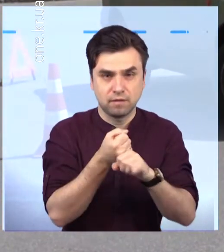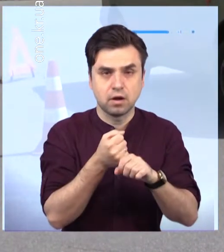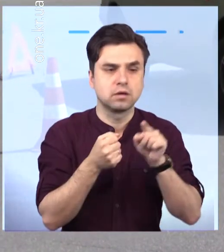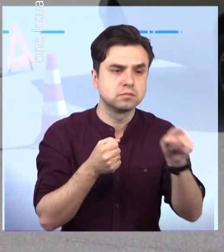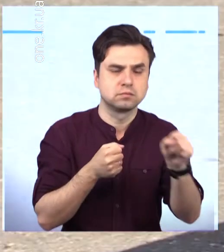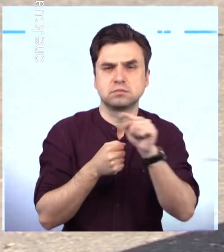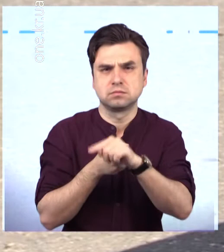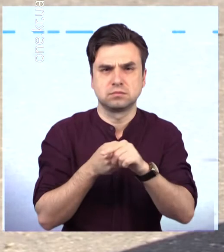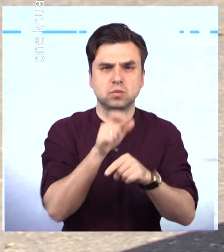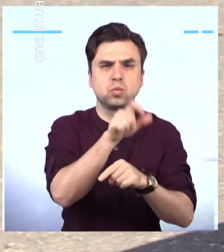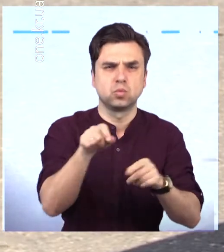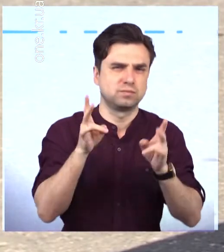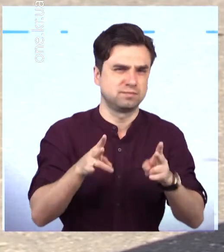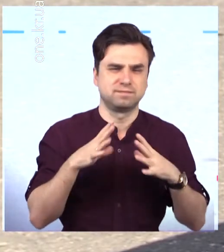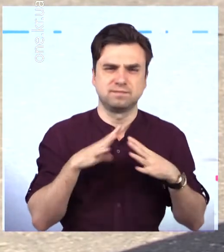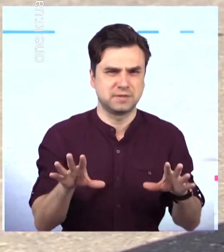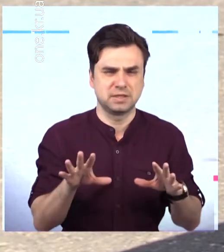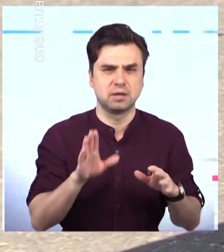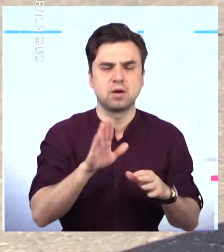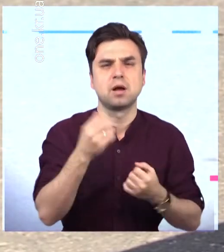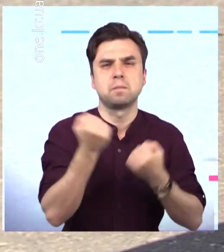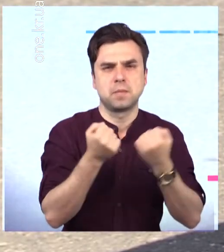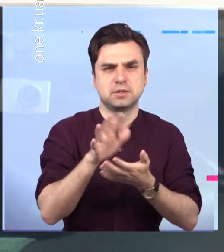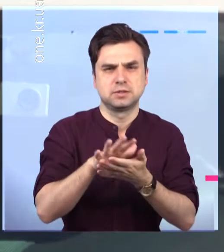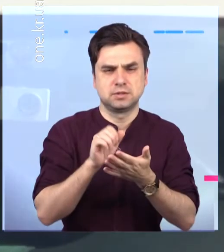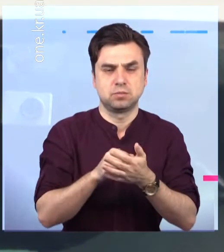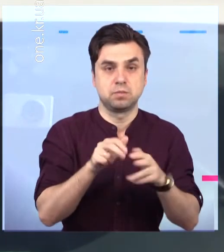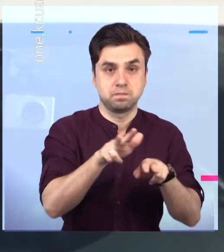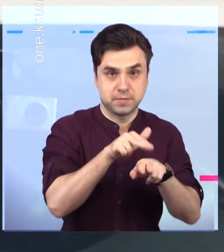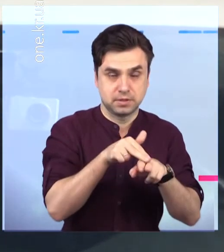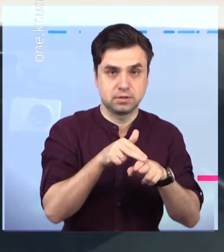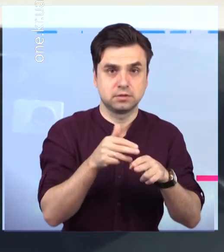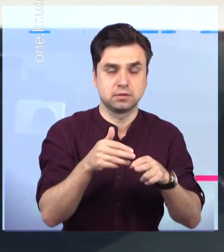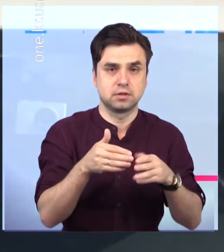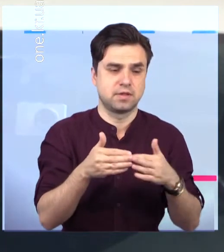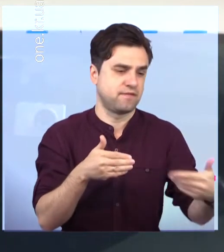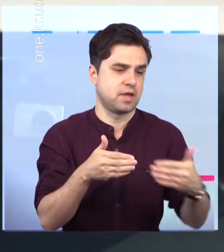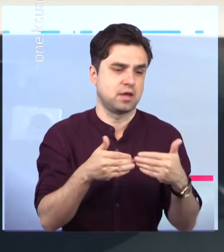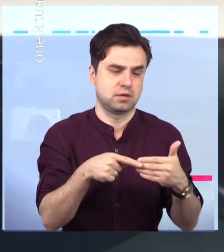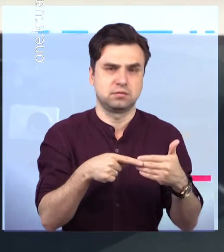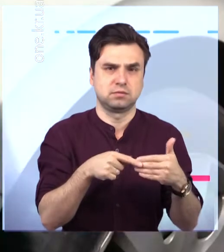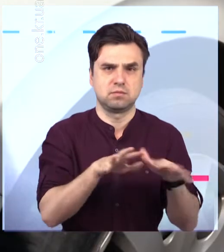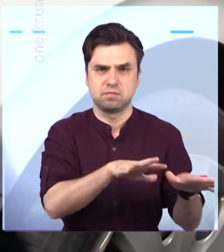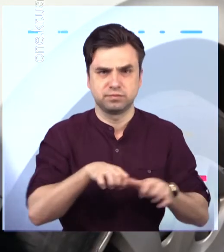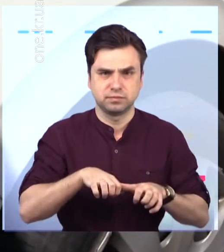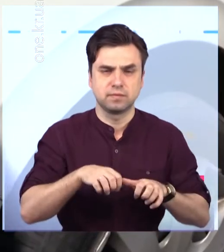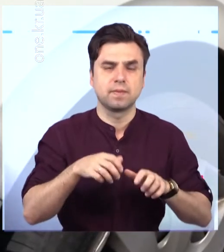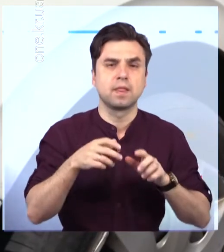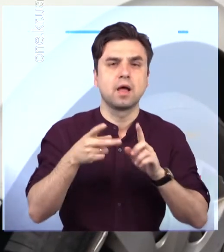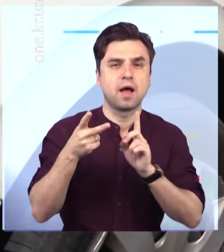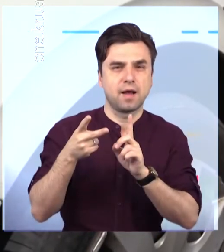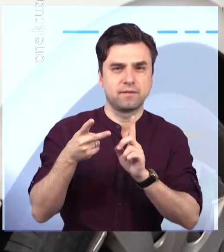зіткненні ніхто з учасників аварії не постраждав. В результаті зім'ялися двері «Пежо», поліції, охорони. У «Ланосу»